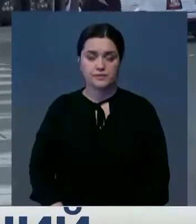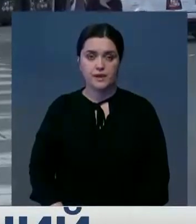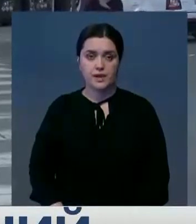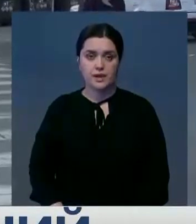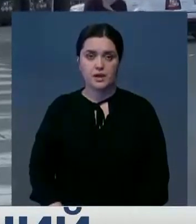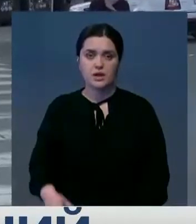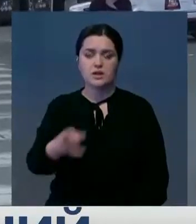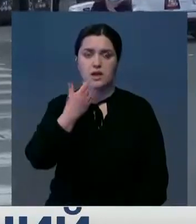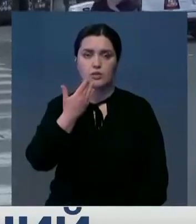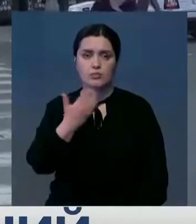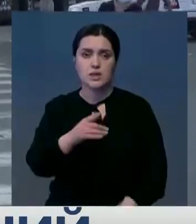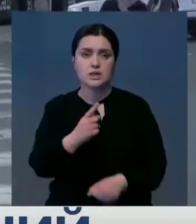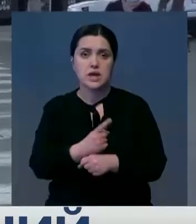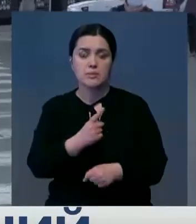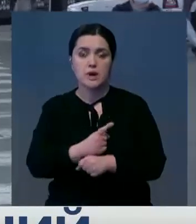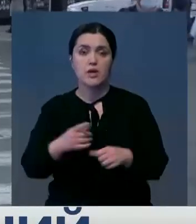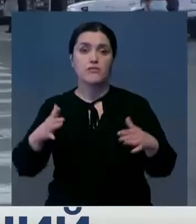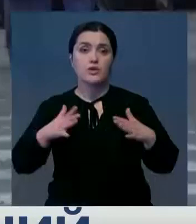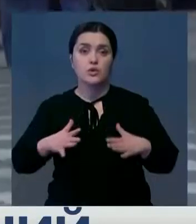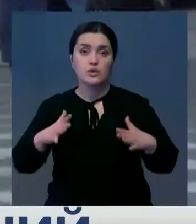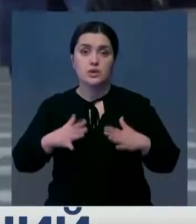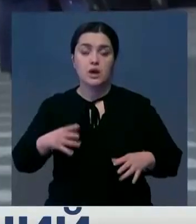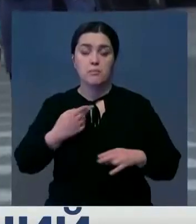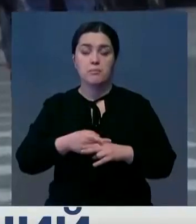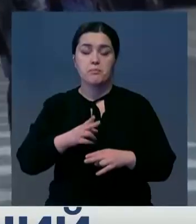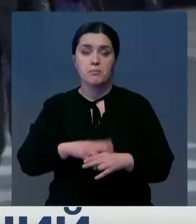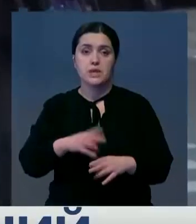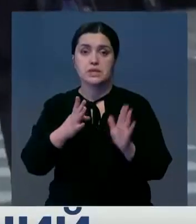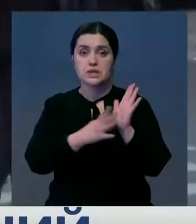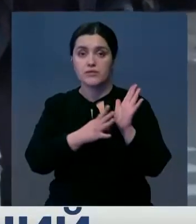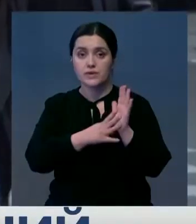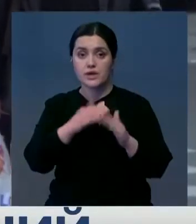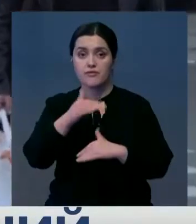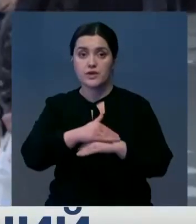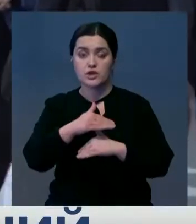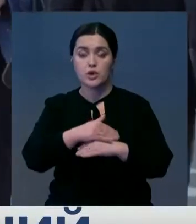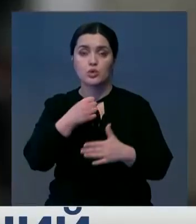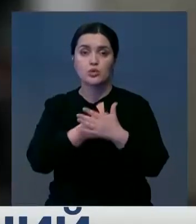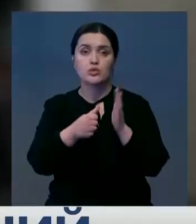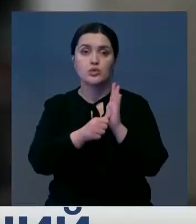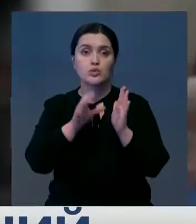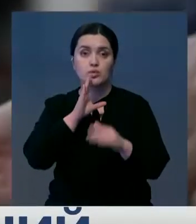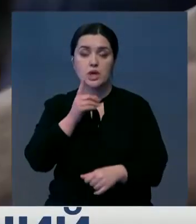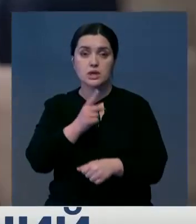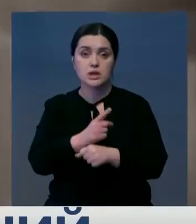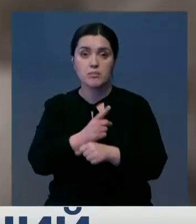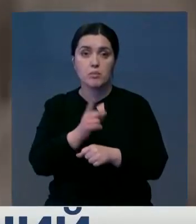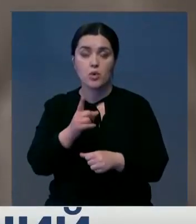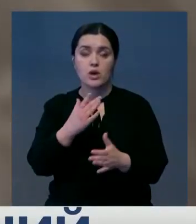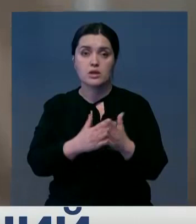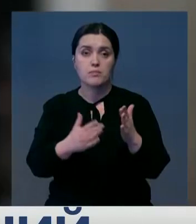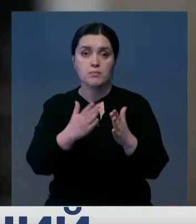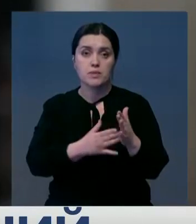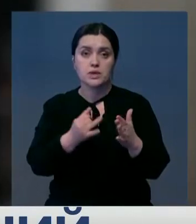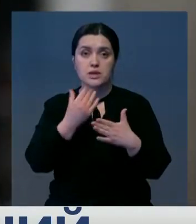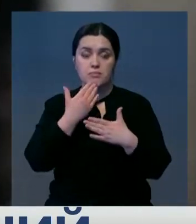самых нелюбимых запретов в Грузии – так называемый комендантский час. С 9 вечера до 6 утра. По всей вероятности, его отменят одним из